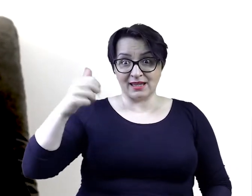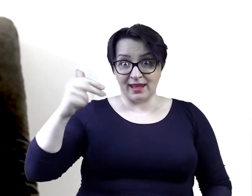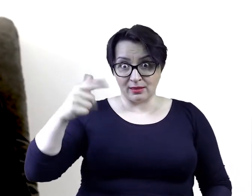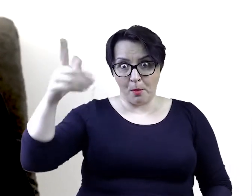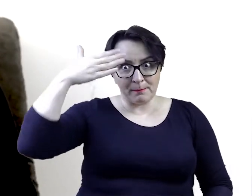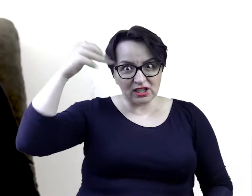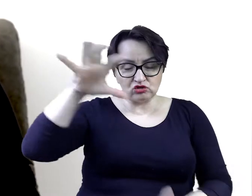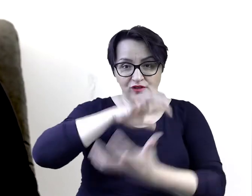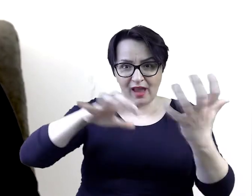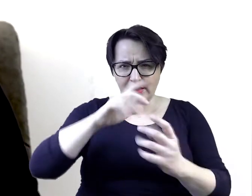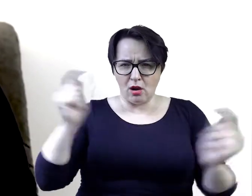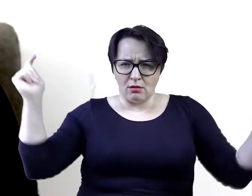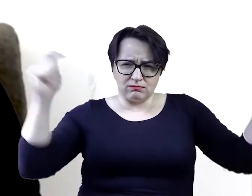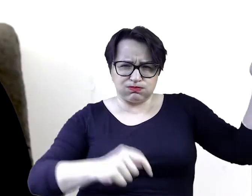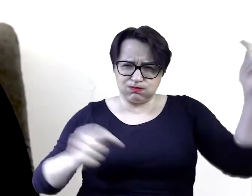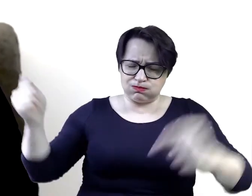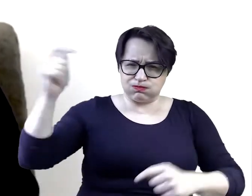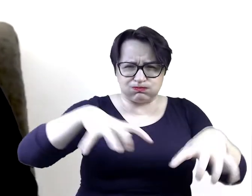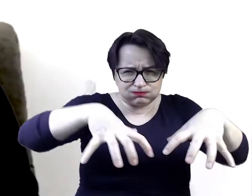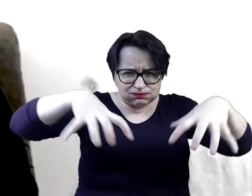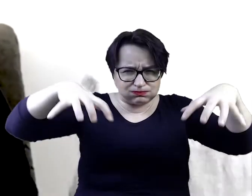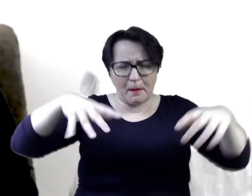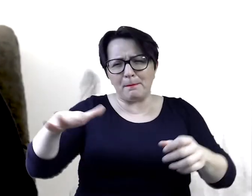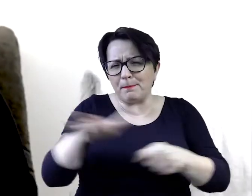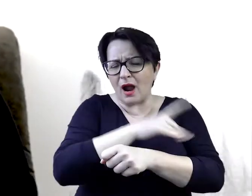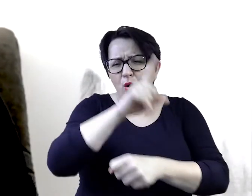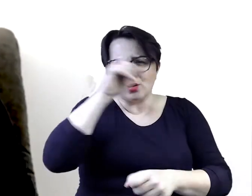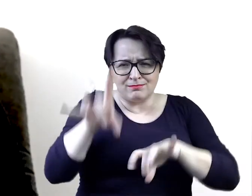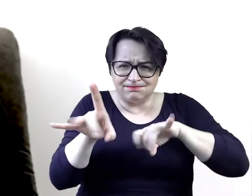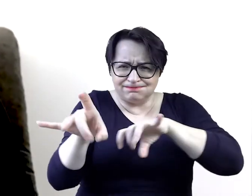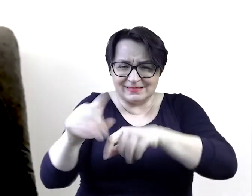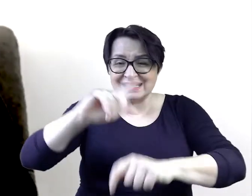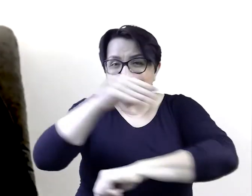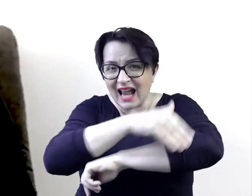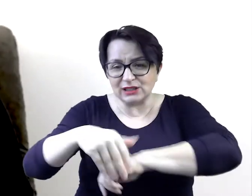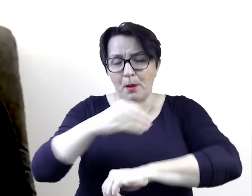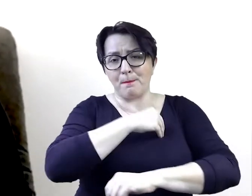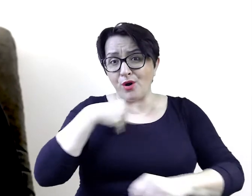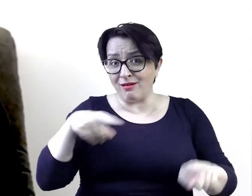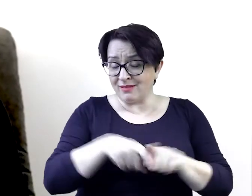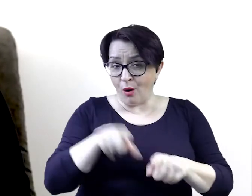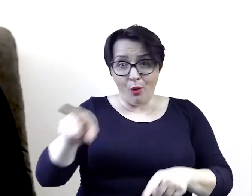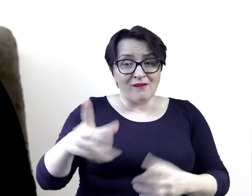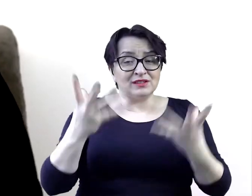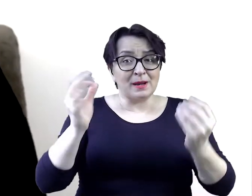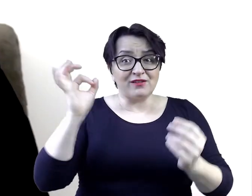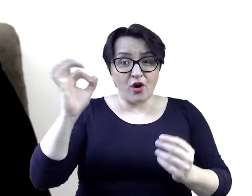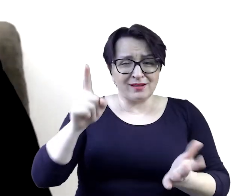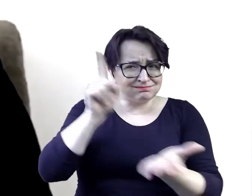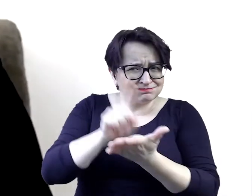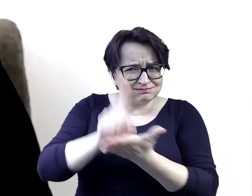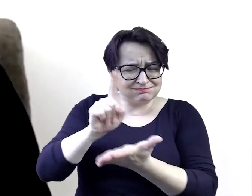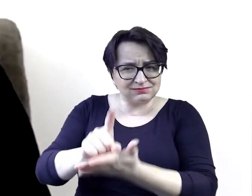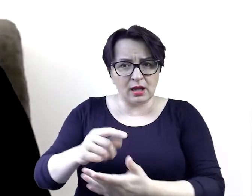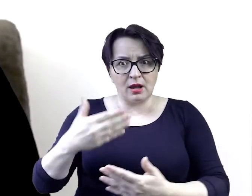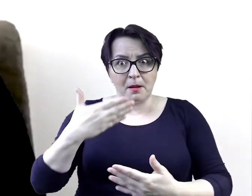Tłumy sprinterów Również zagranicznych Tym bardziej Że niesamowitym wyczynom Towarzyszyło magiczne